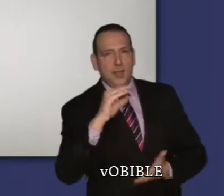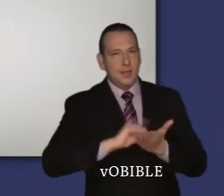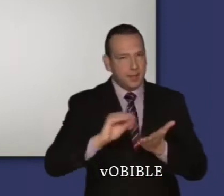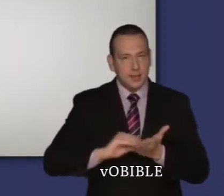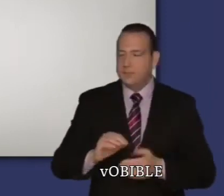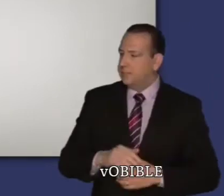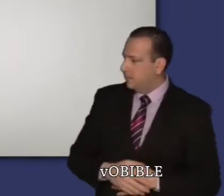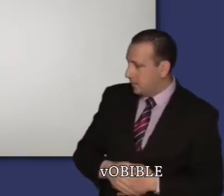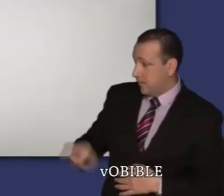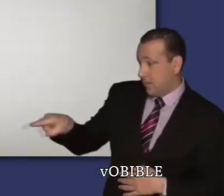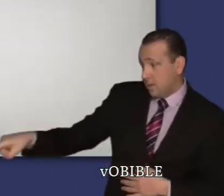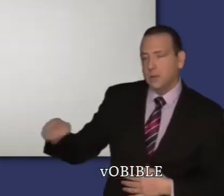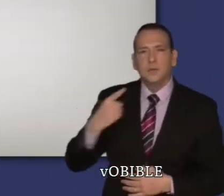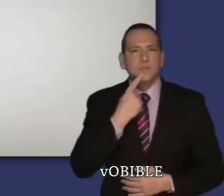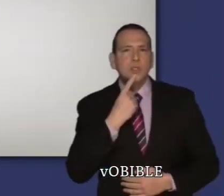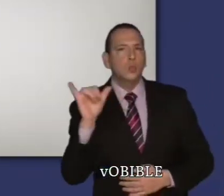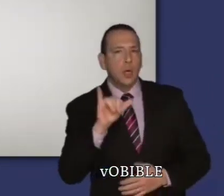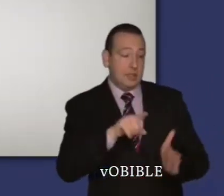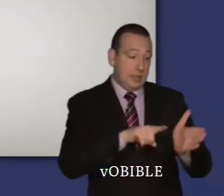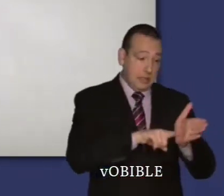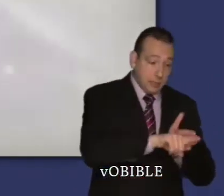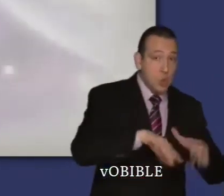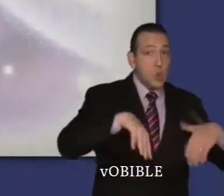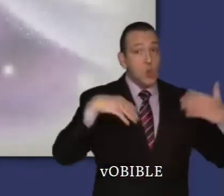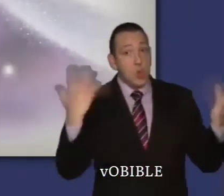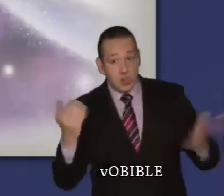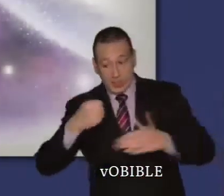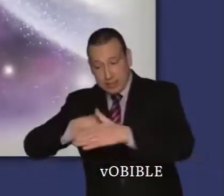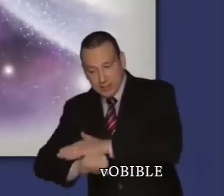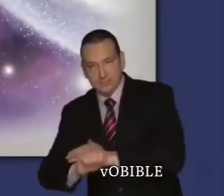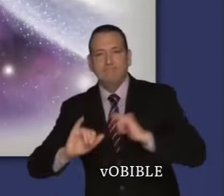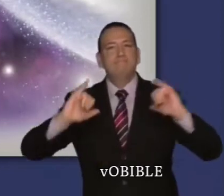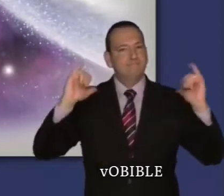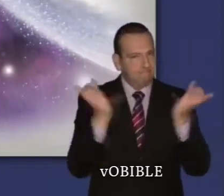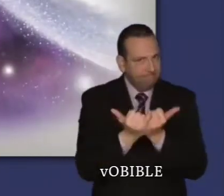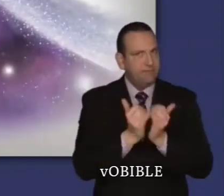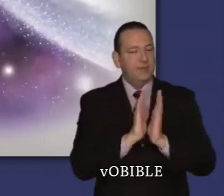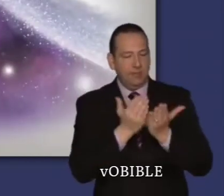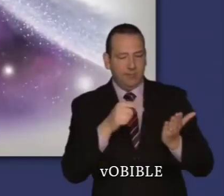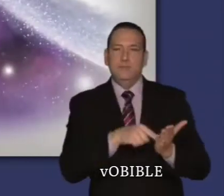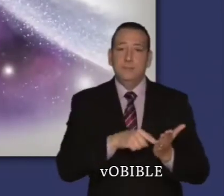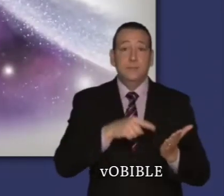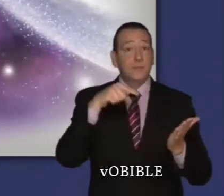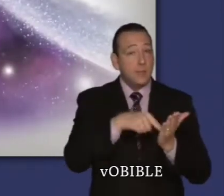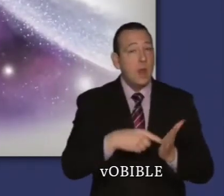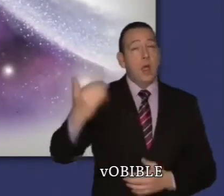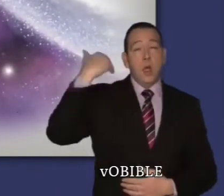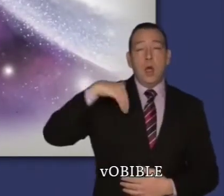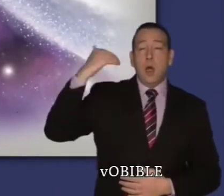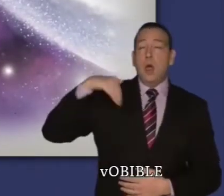Le terme Genèse signifie origine, naissance. La Genèse raconte l'origine de l'univers